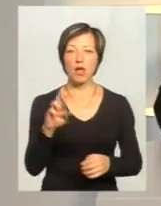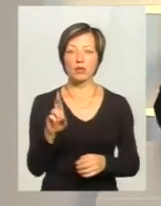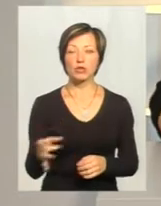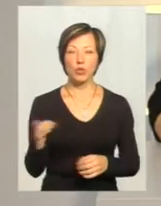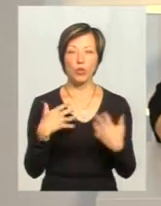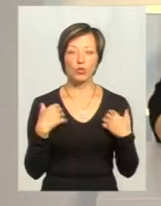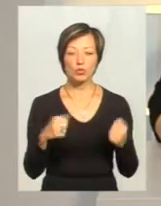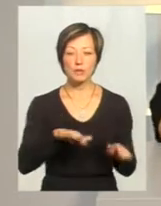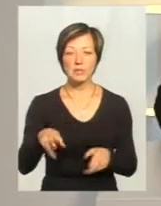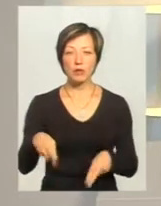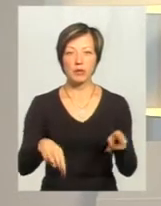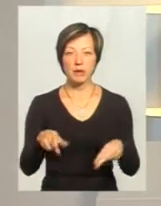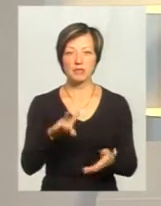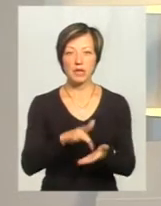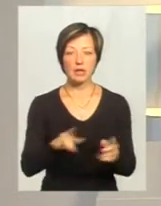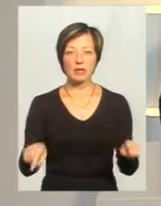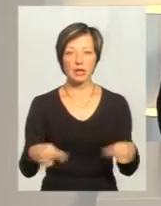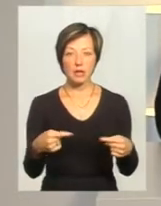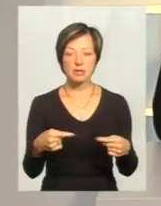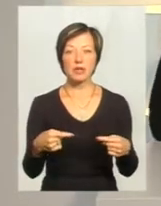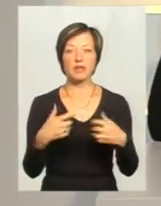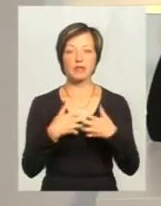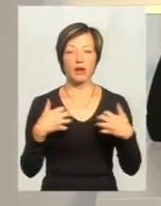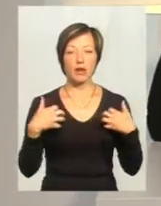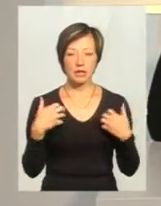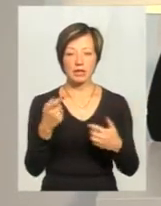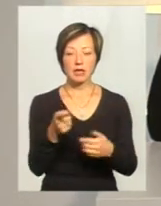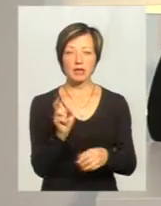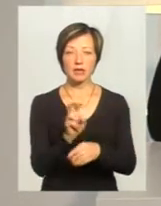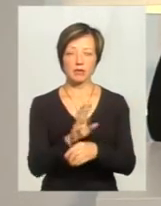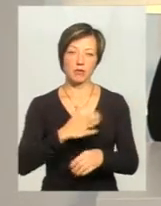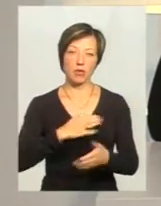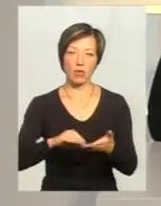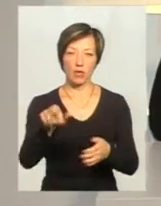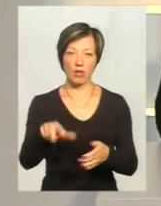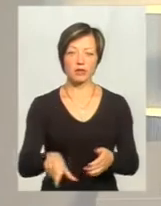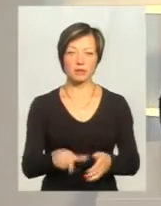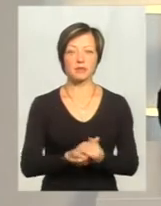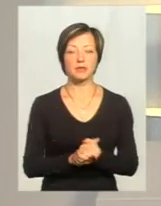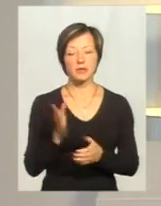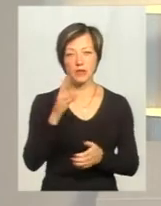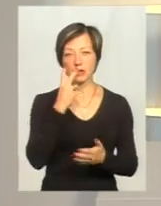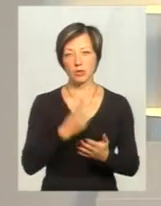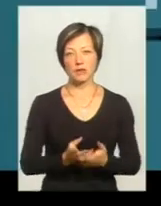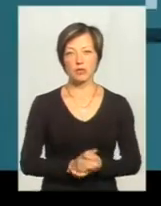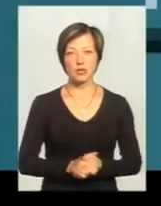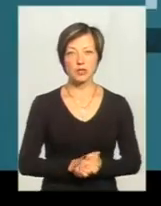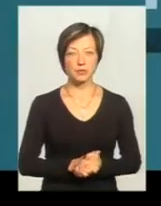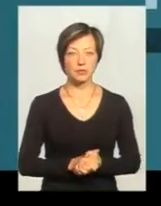одужують після операції у Центрі реабілітації диких тварин. Їх навідав мій колега Михайло Жилан. Давайте подивимось.